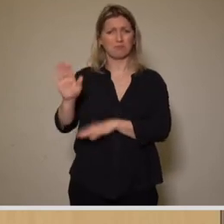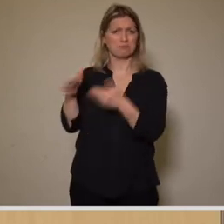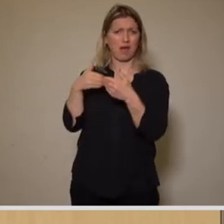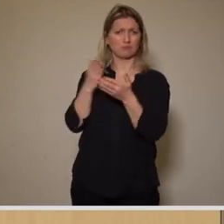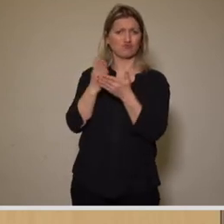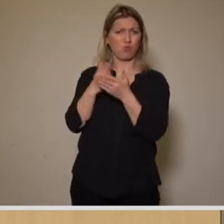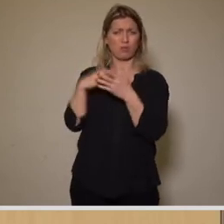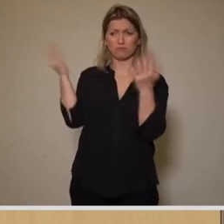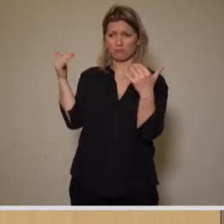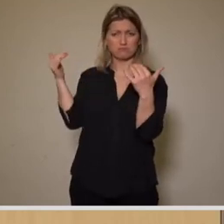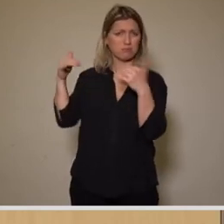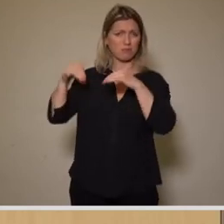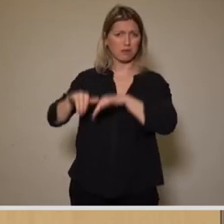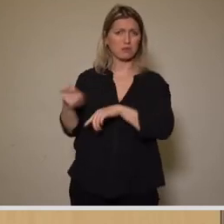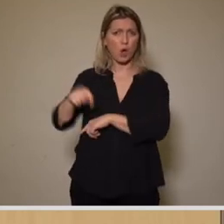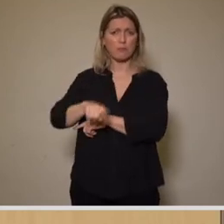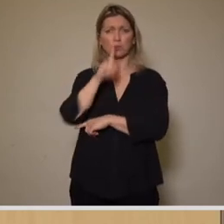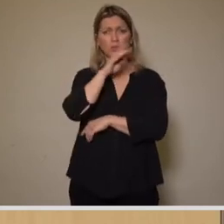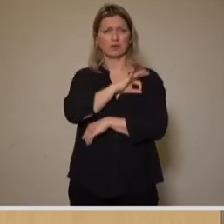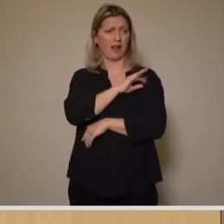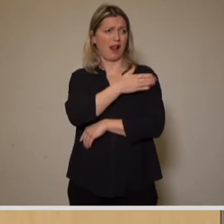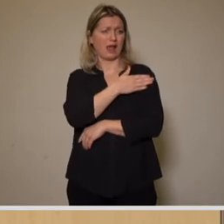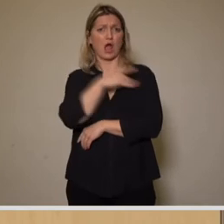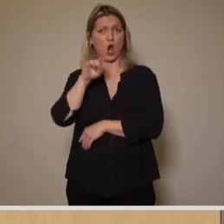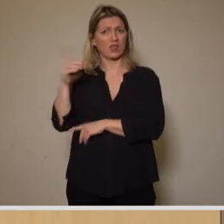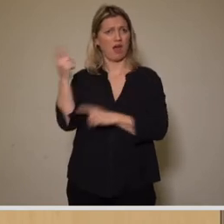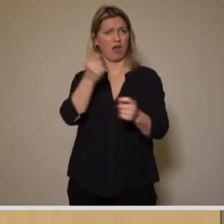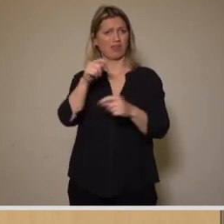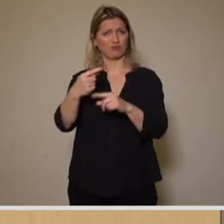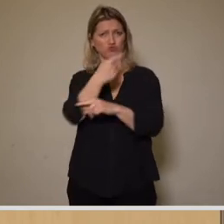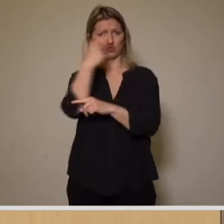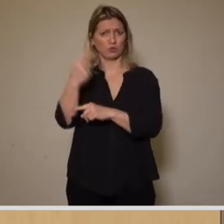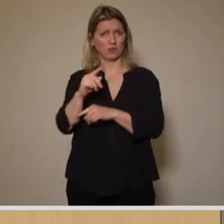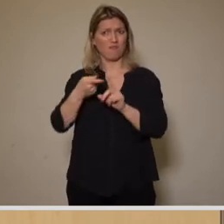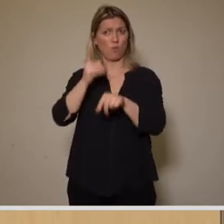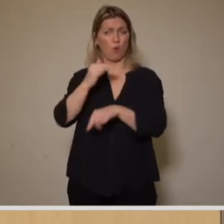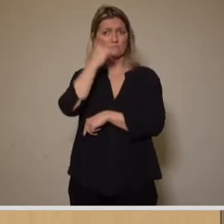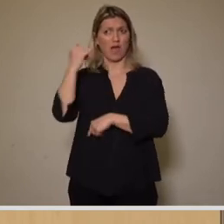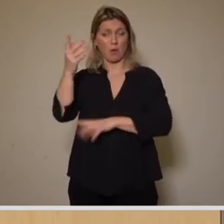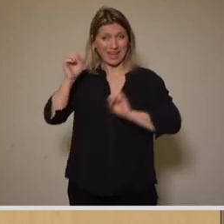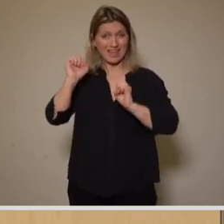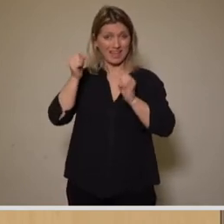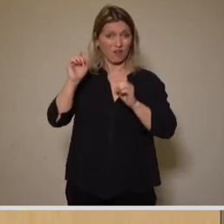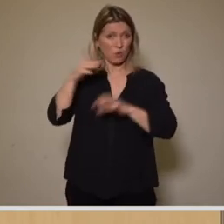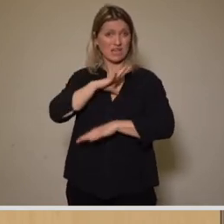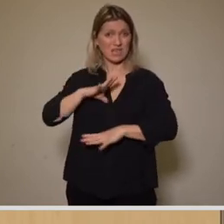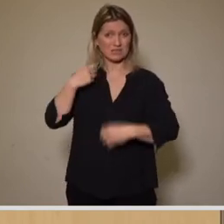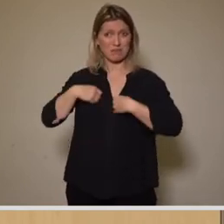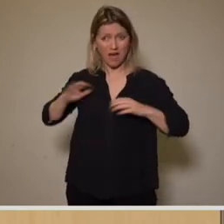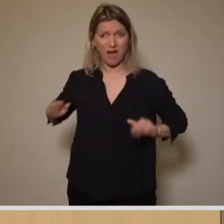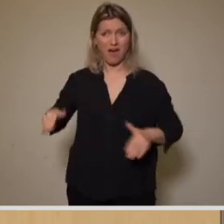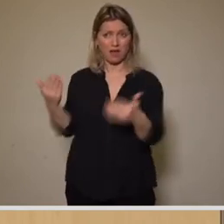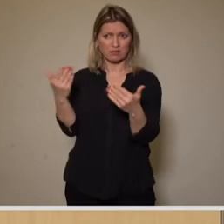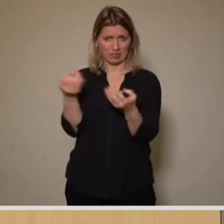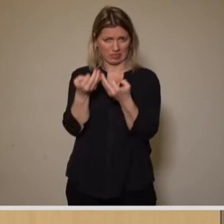Verfall preisgegeben. Die Linken, die heute diese Stunde beantragt, waren in den letzten Jahren auch kein Motor für die Zukunft des Sachsenbades, sonst hätte